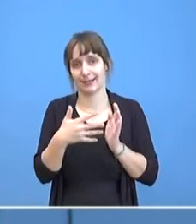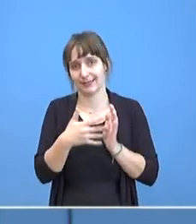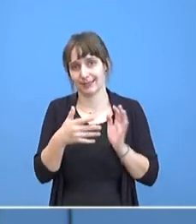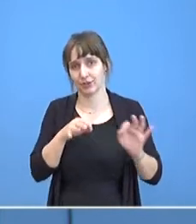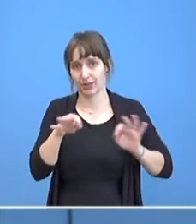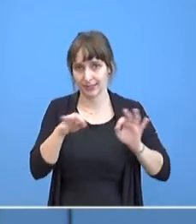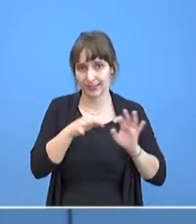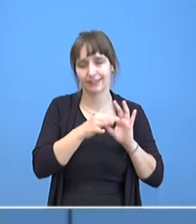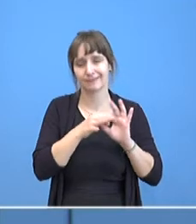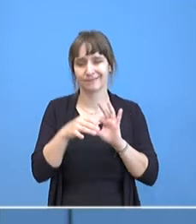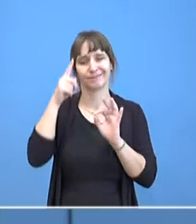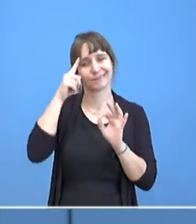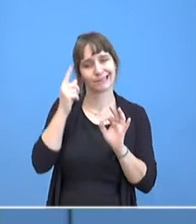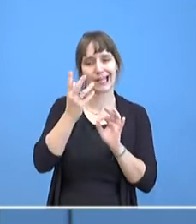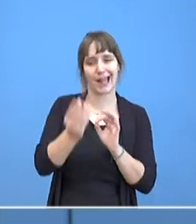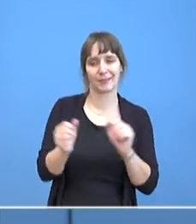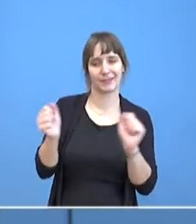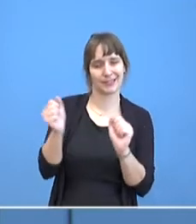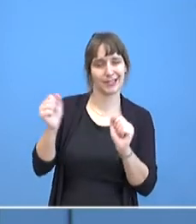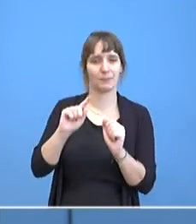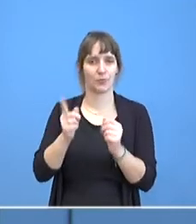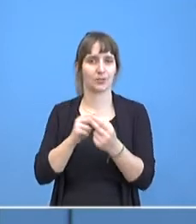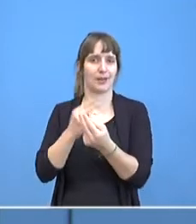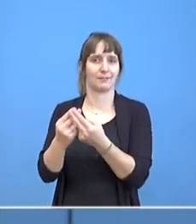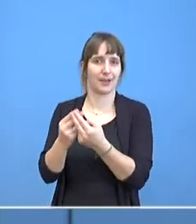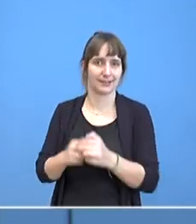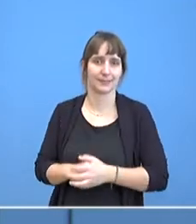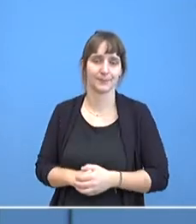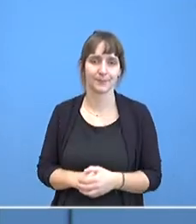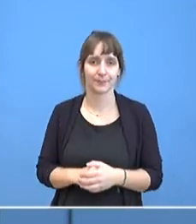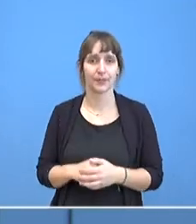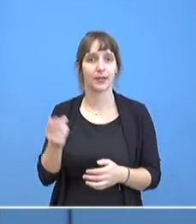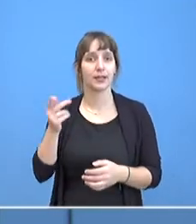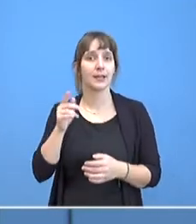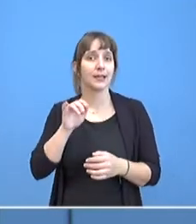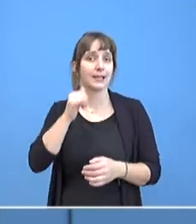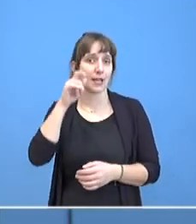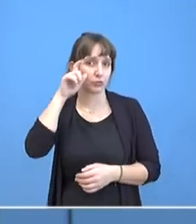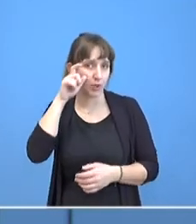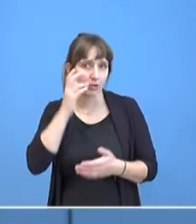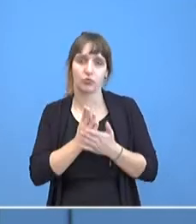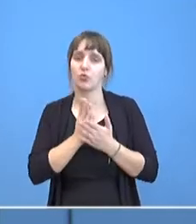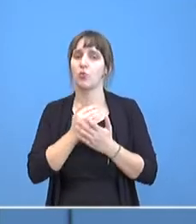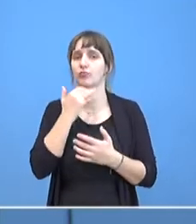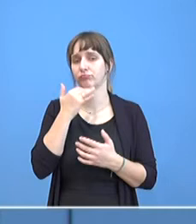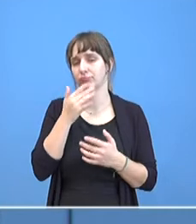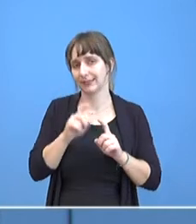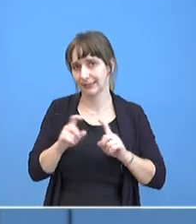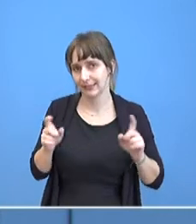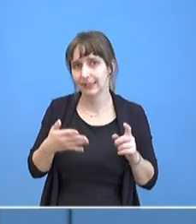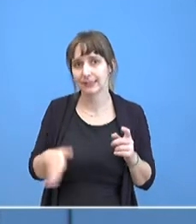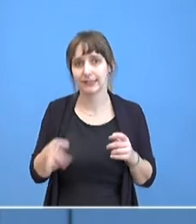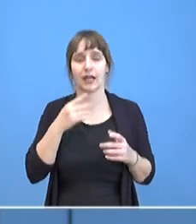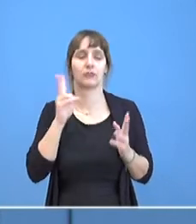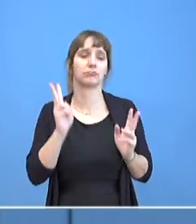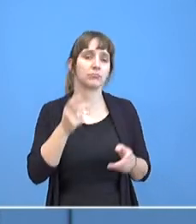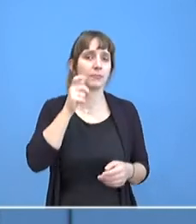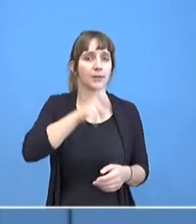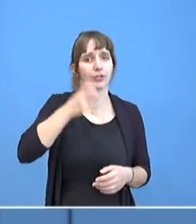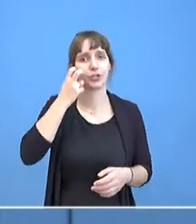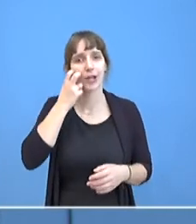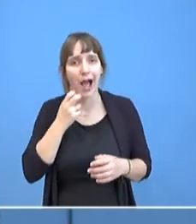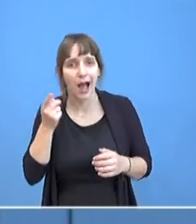Winter entsprechend angepasst. Herr Spahn hat sich dazu geäußert. hat gesagt, besonders für Höchstbetagte und Kranke